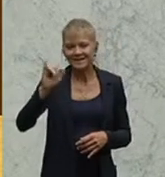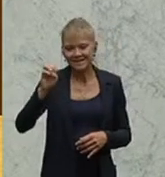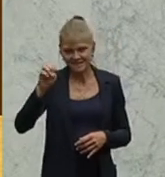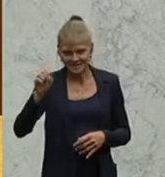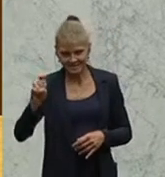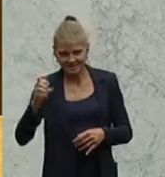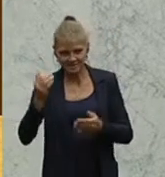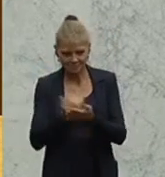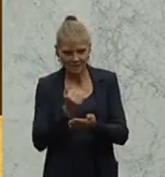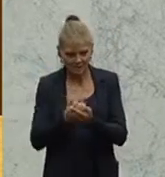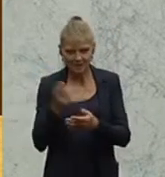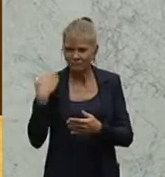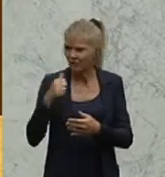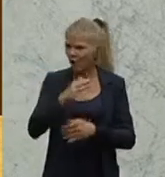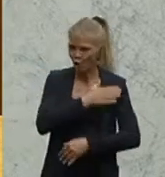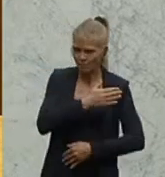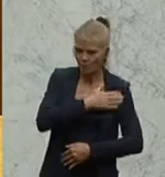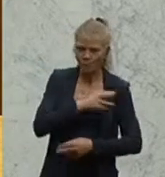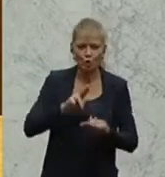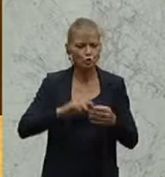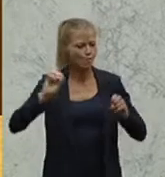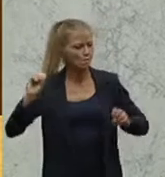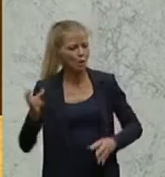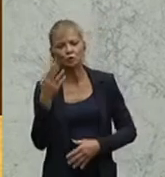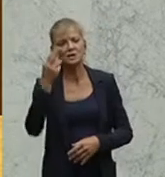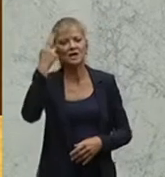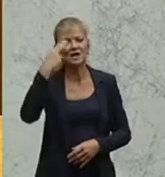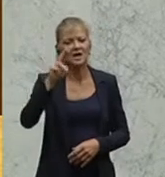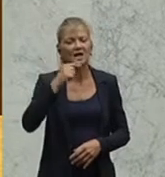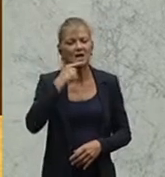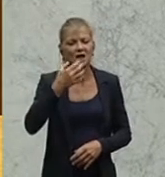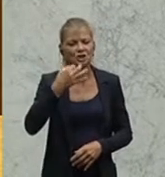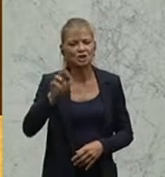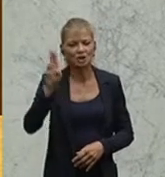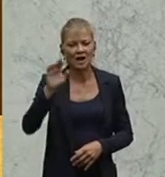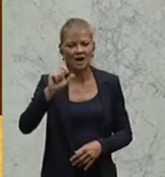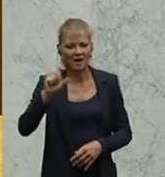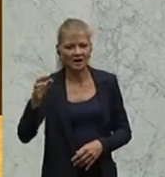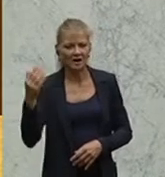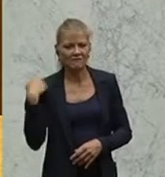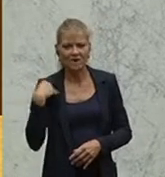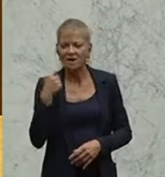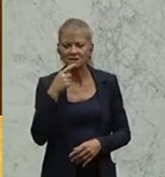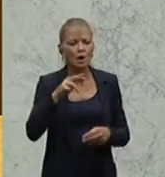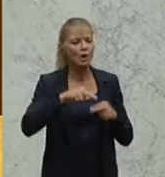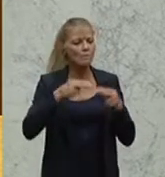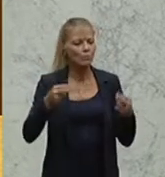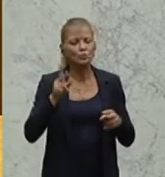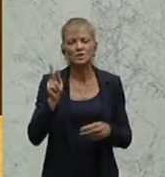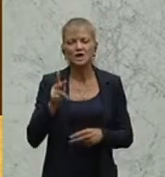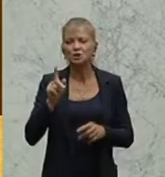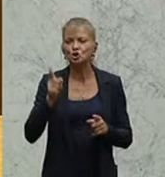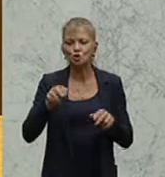plötzlich geheißen vom Herrn Strache, der Herr Bundeskanzler soll zurücktreten, weil der Gries-Bericht hätte genau aufgedeckt, dass der Herr Bundeskanzler